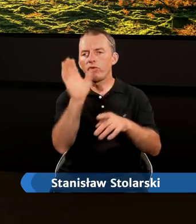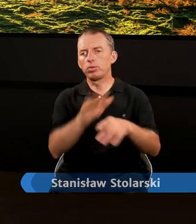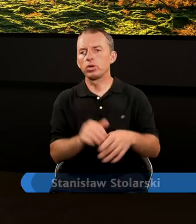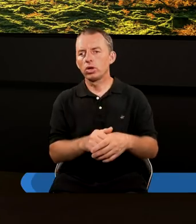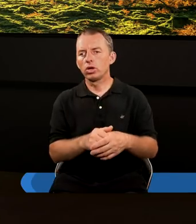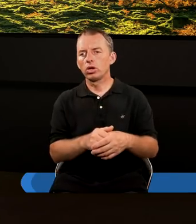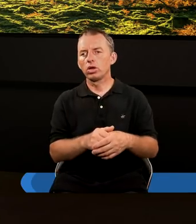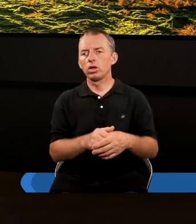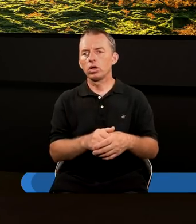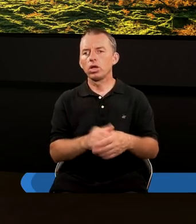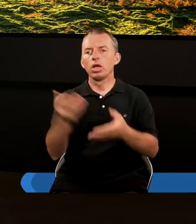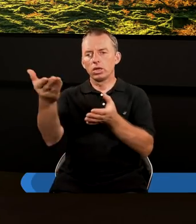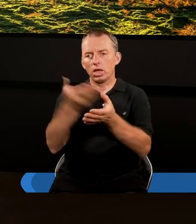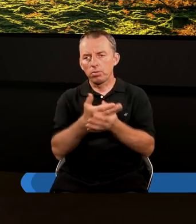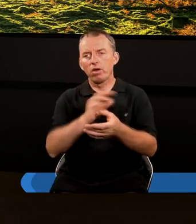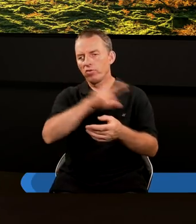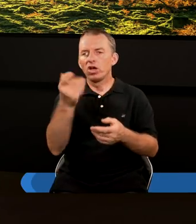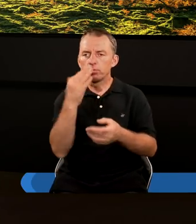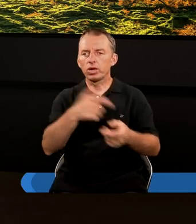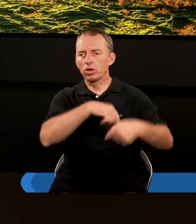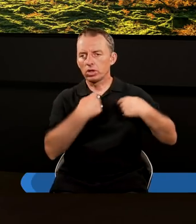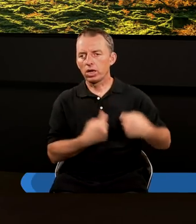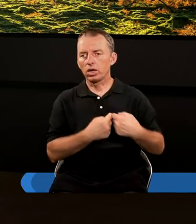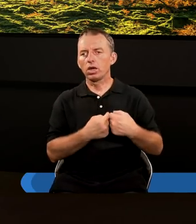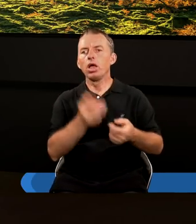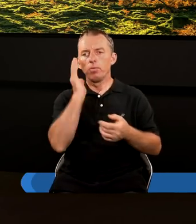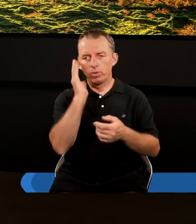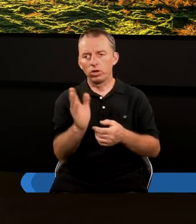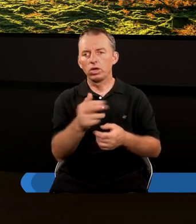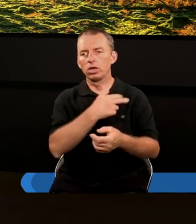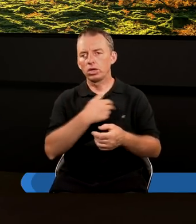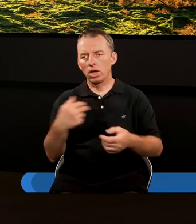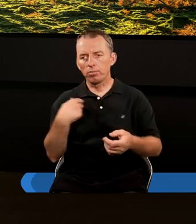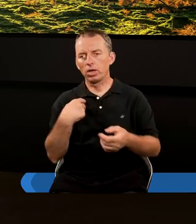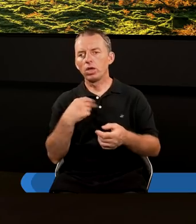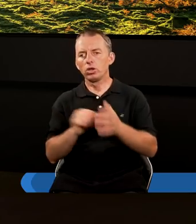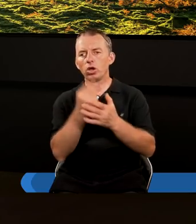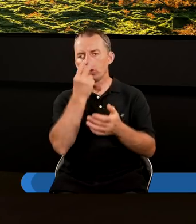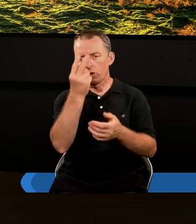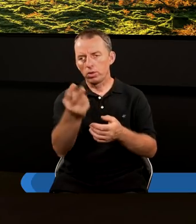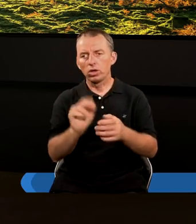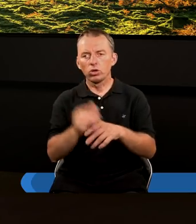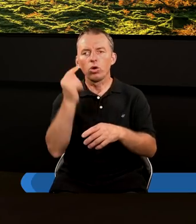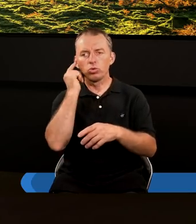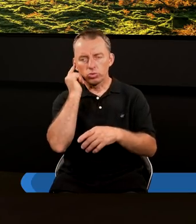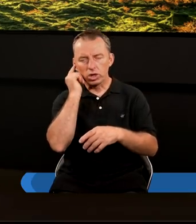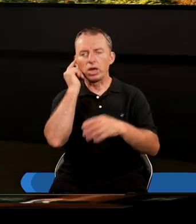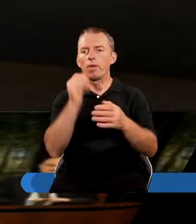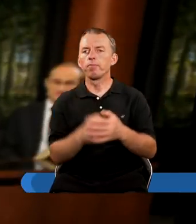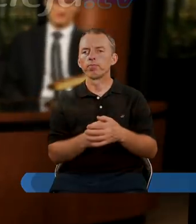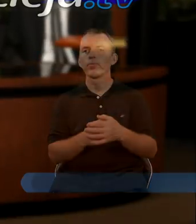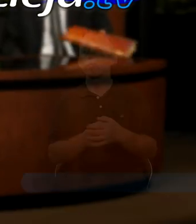Bożego. Zapraszamy Was bardzo serdecznie. Bądźcie z nami. Do zobaczenia. Do usłyszenia.